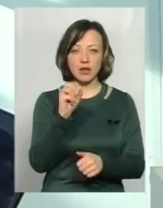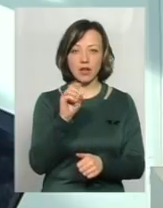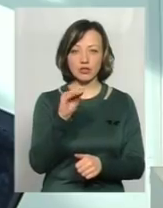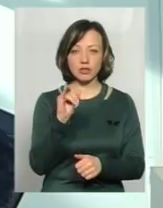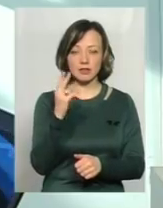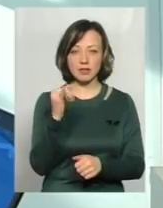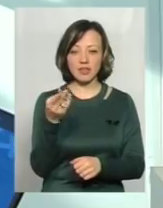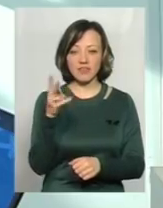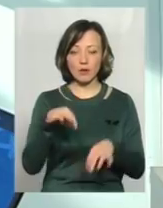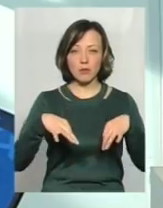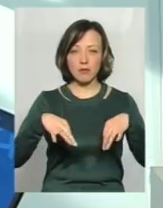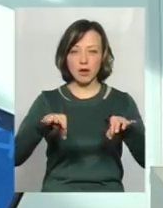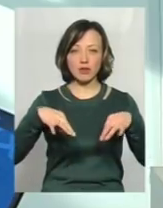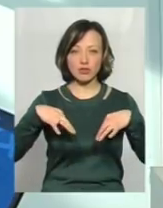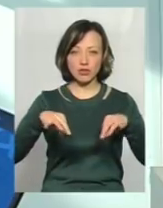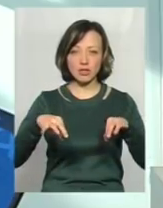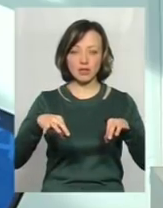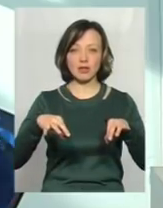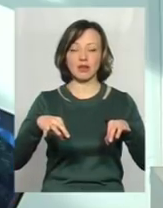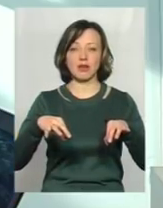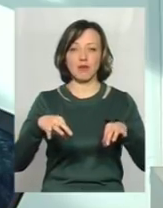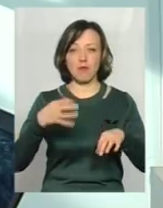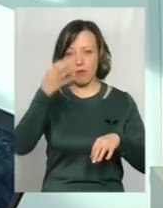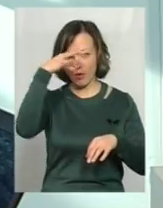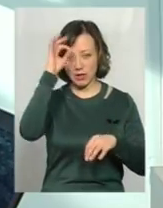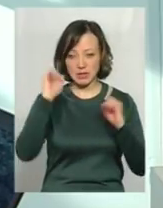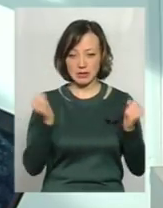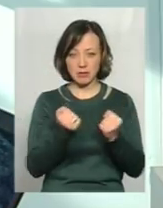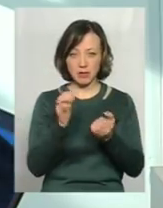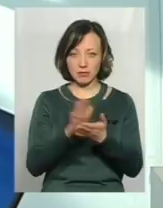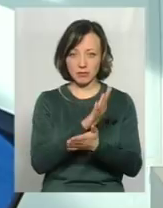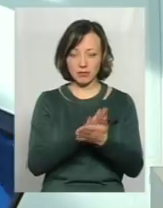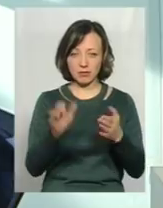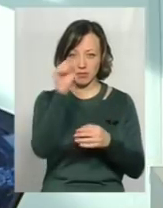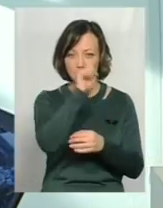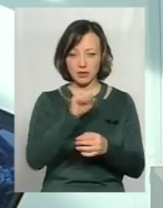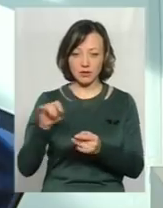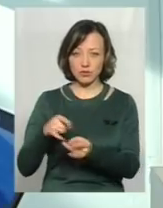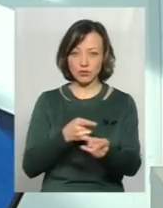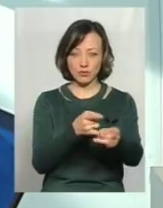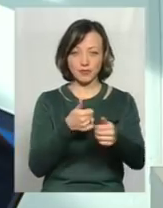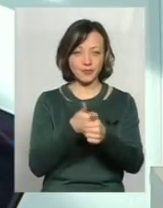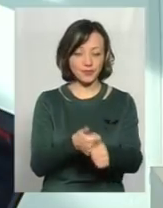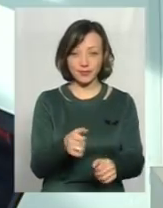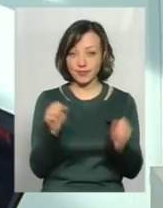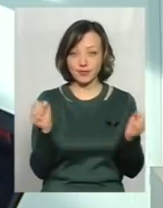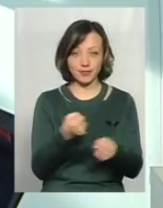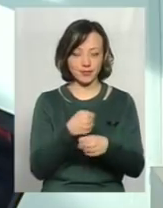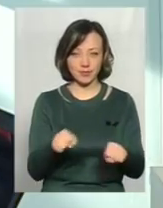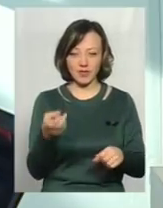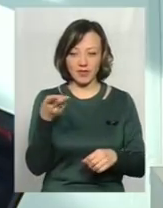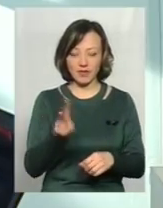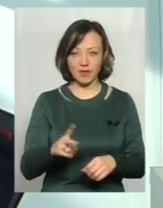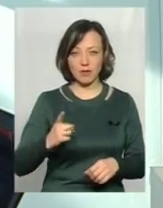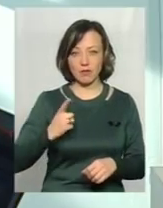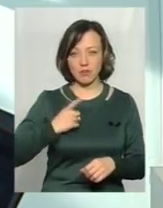поліції не могли його наздогнати. Це була зима, була така пора, буквально, як сьогодні, ожеледиця. Дві поліцейських машини